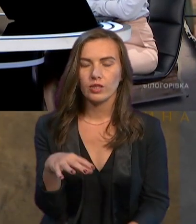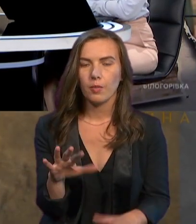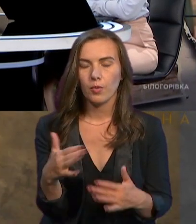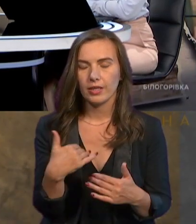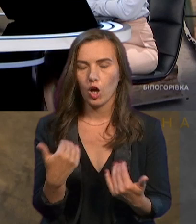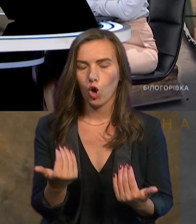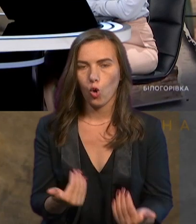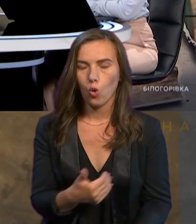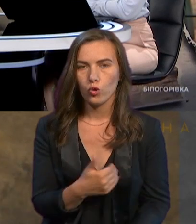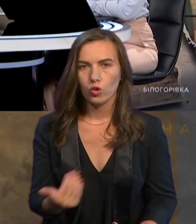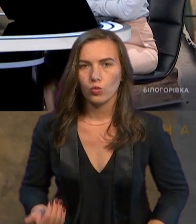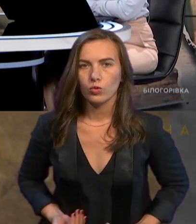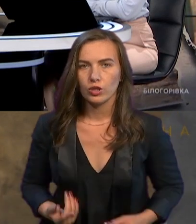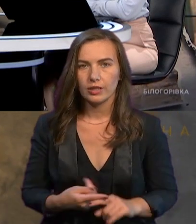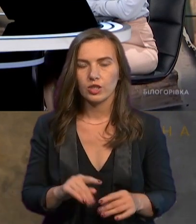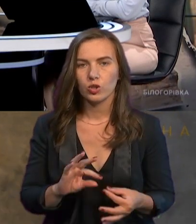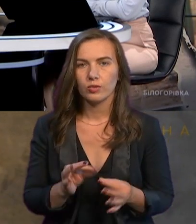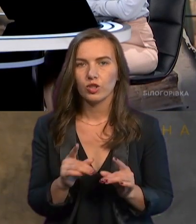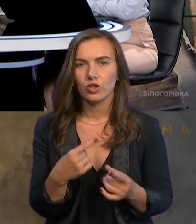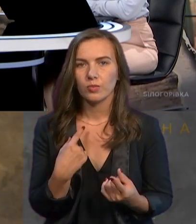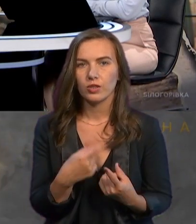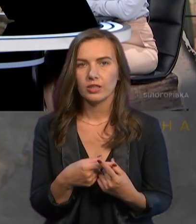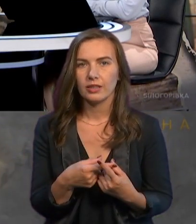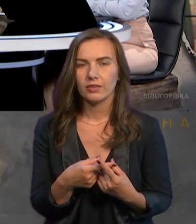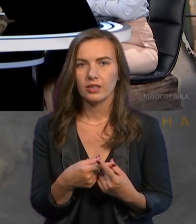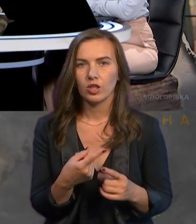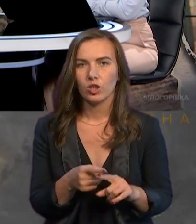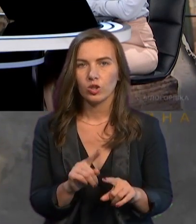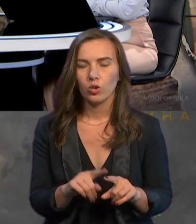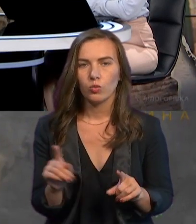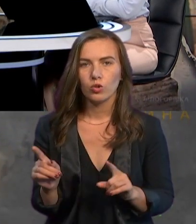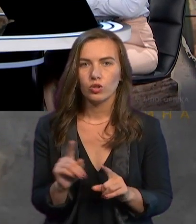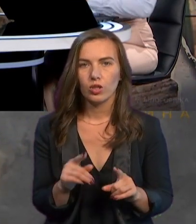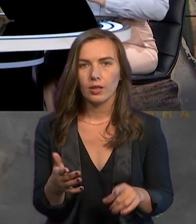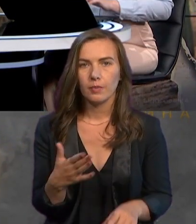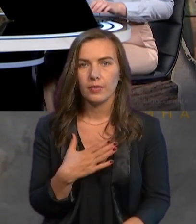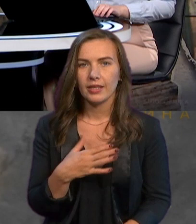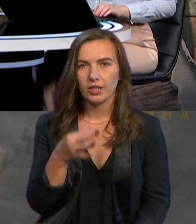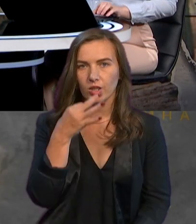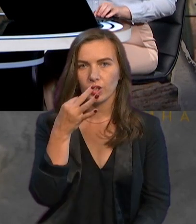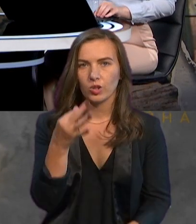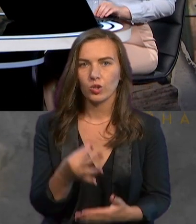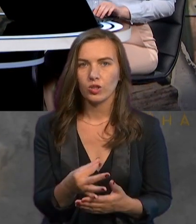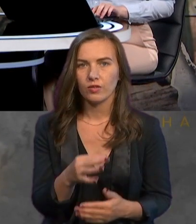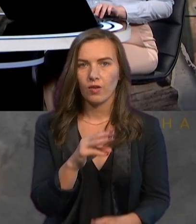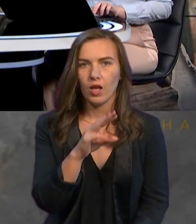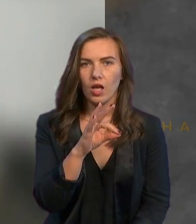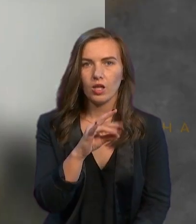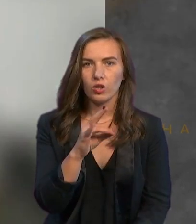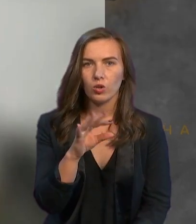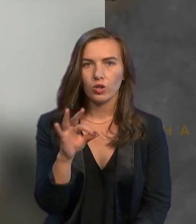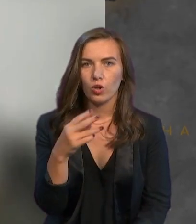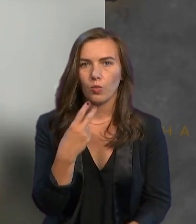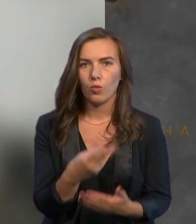як щось позитивне, звісно, тому що мій досвід в Токіо показав